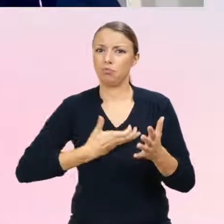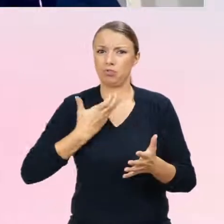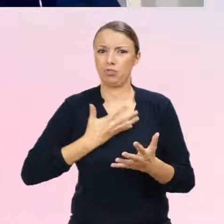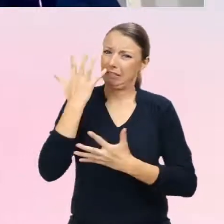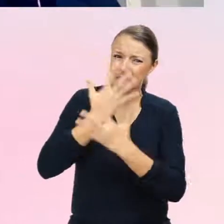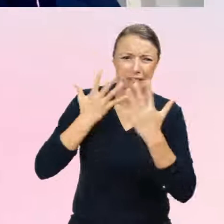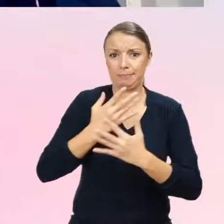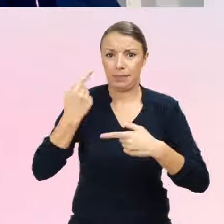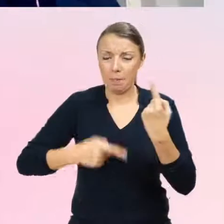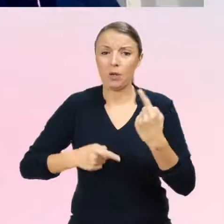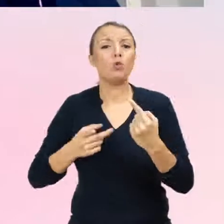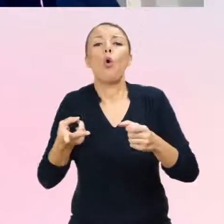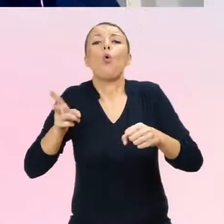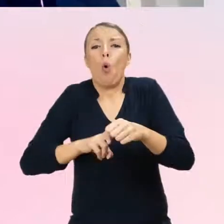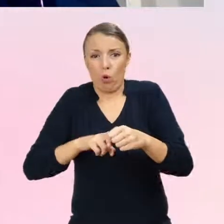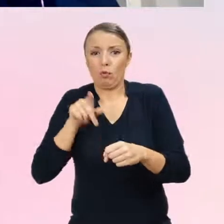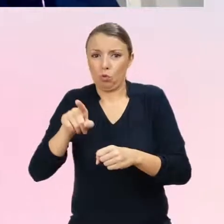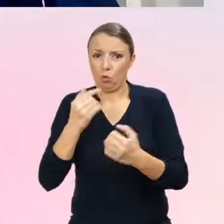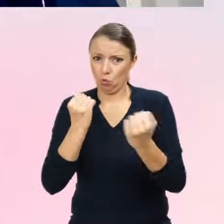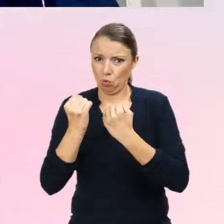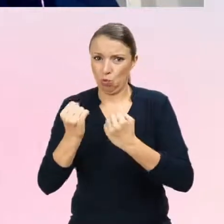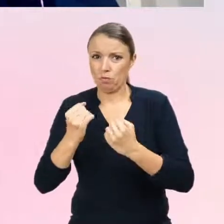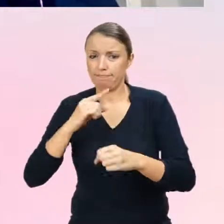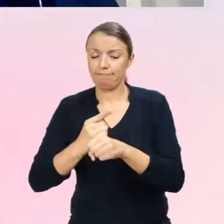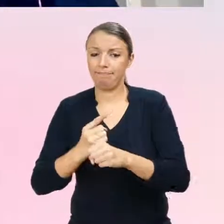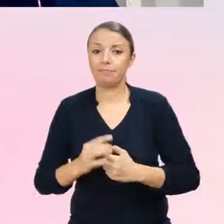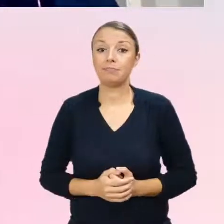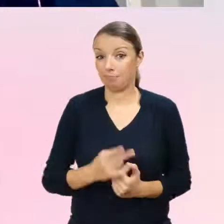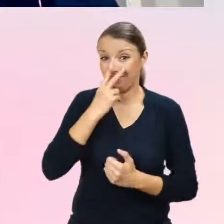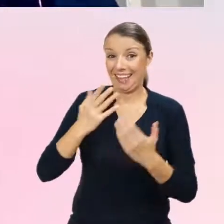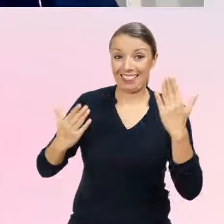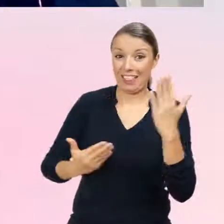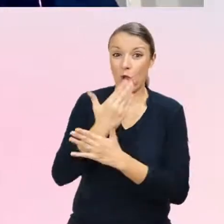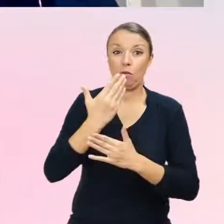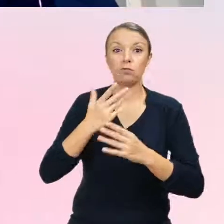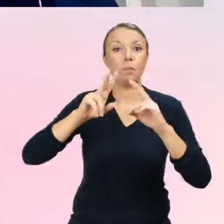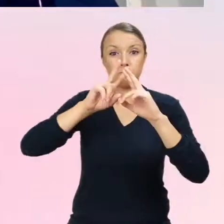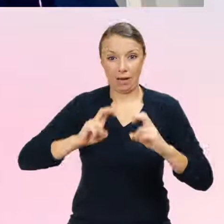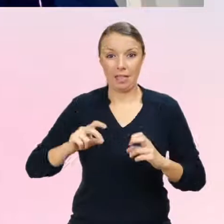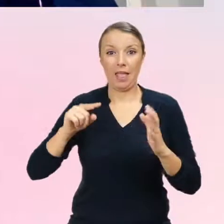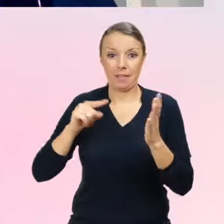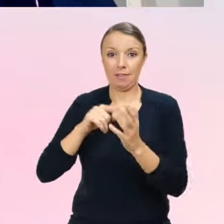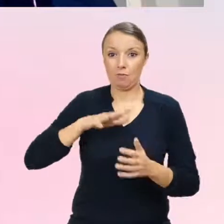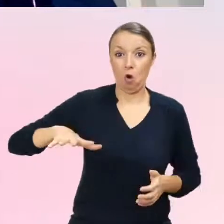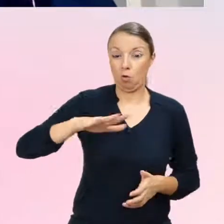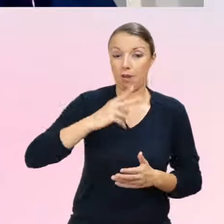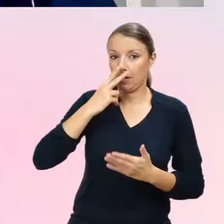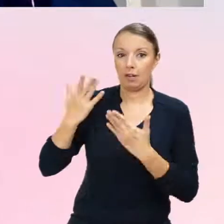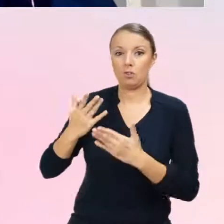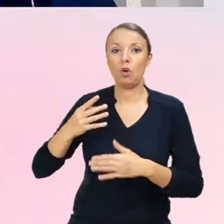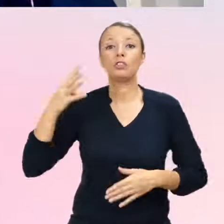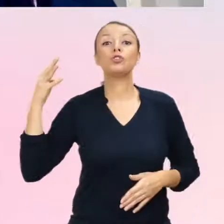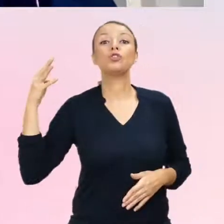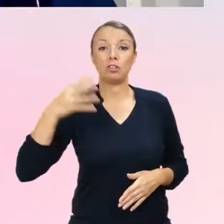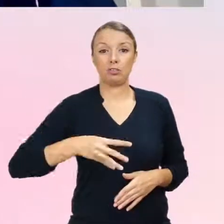Popatrzmy na jedno z najnowszych badań z tego obszaru. To jest badanie, które uwzględniło prawie 4 tysiące